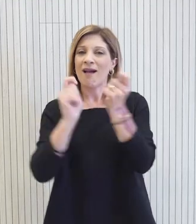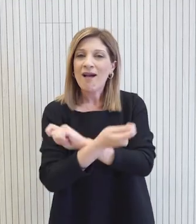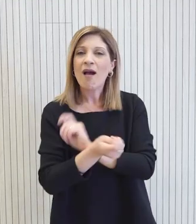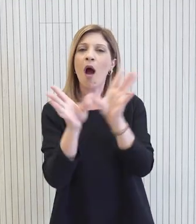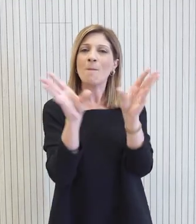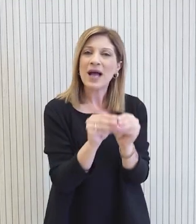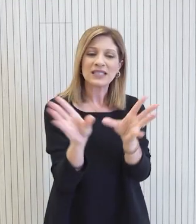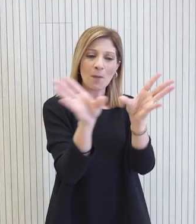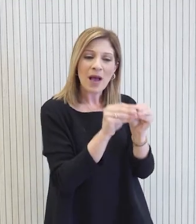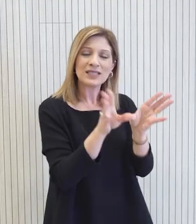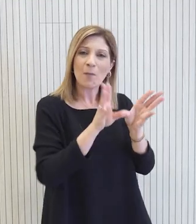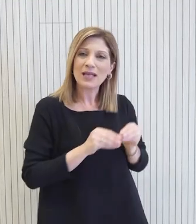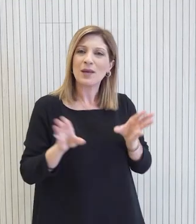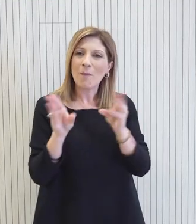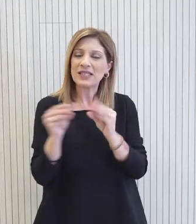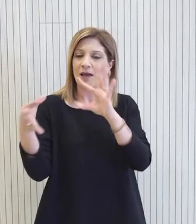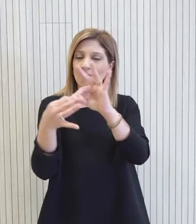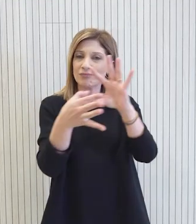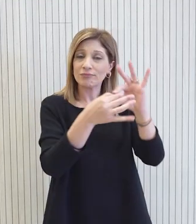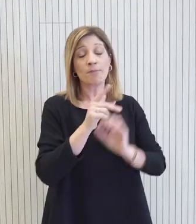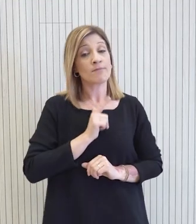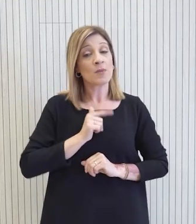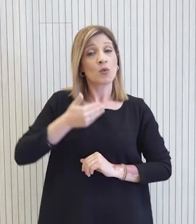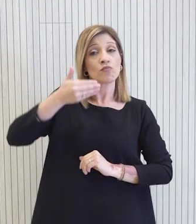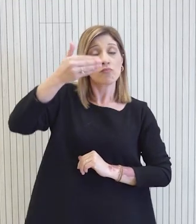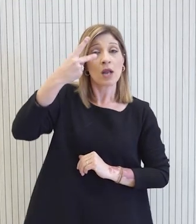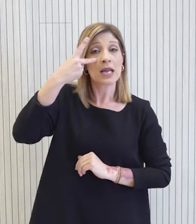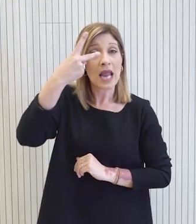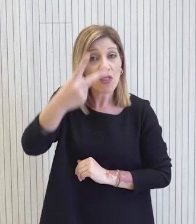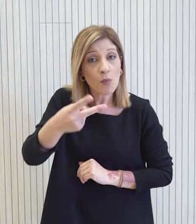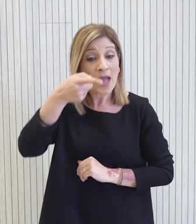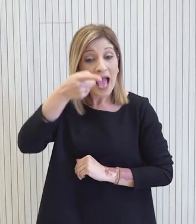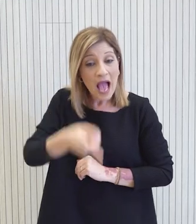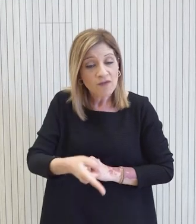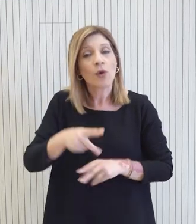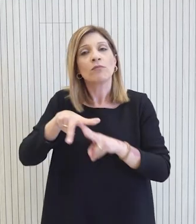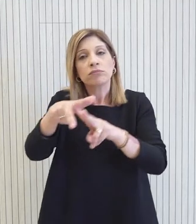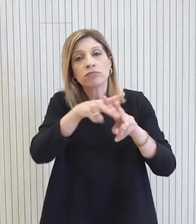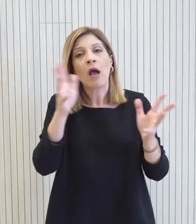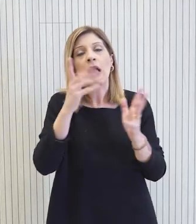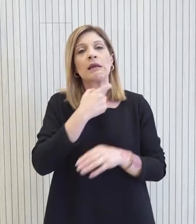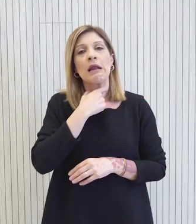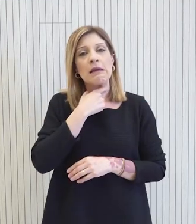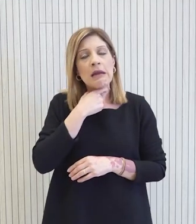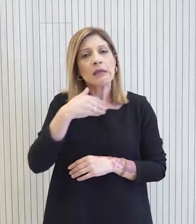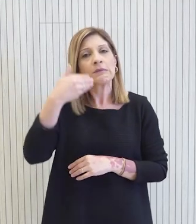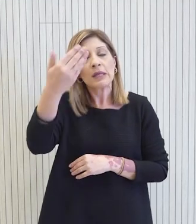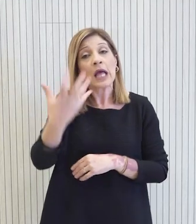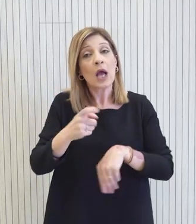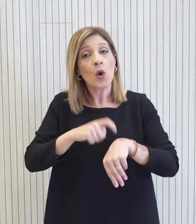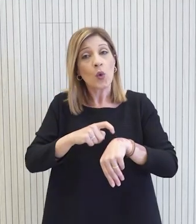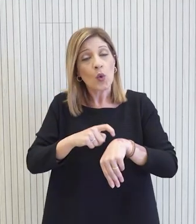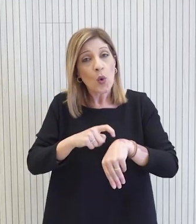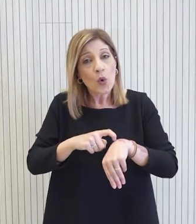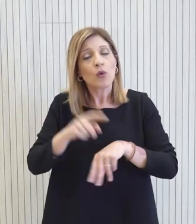αυτοδιοίκησης τότε θα αξιολογηθούν, θα κριθούν στην πράξη αυτή η μεταρρύθμιση αλλά και η πρόνοια της και τότε θα υπάρχει ακριβώς και ο χρόνος της